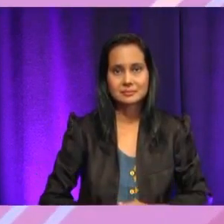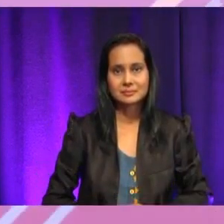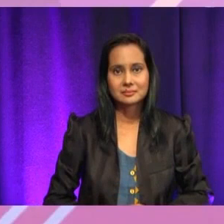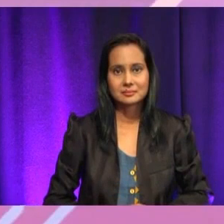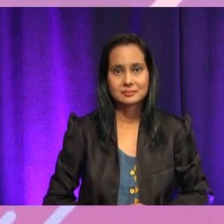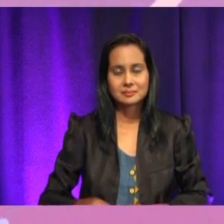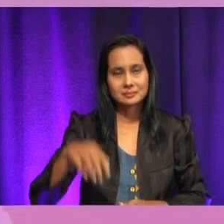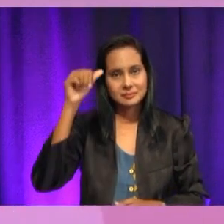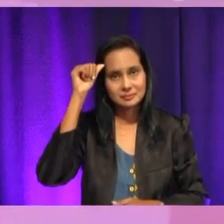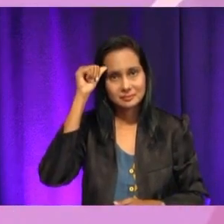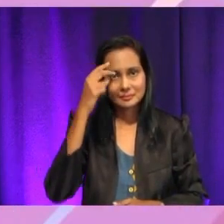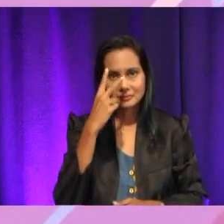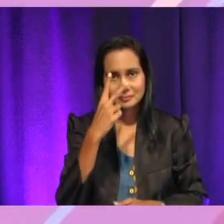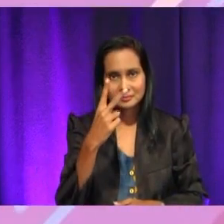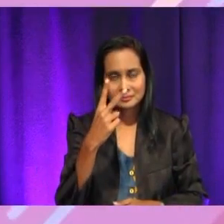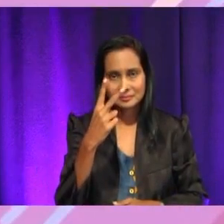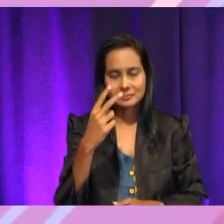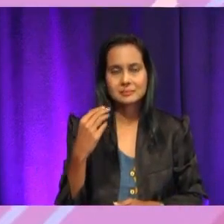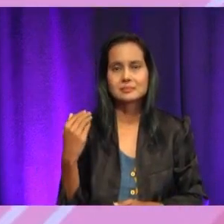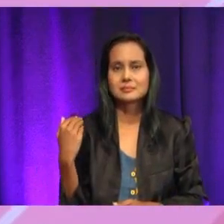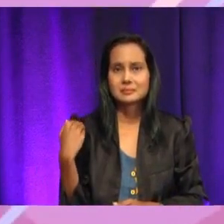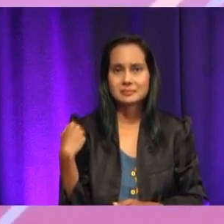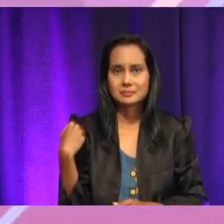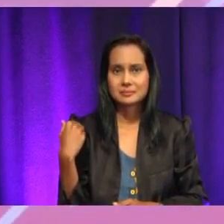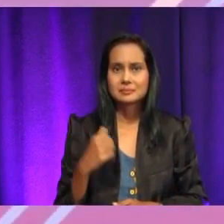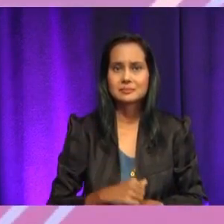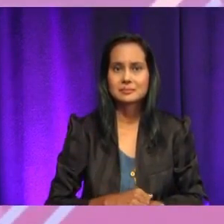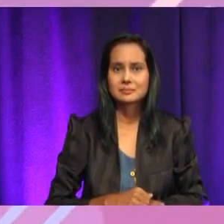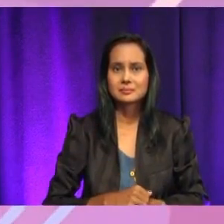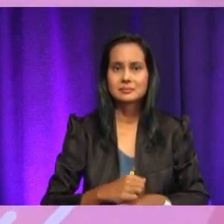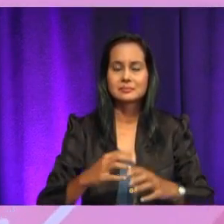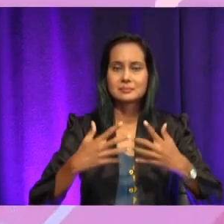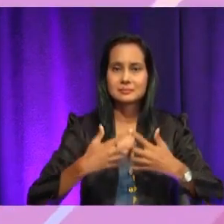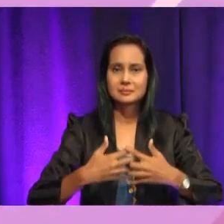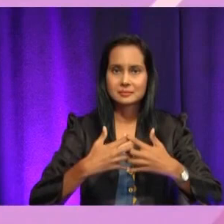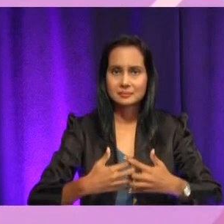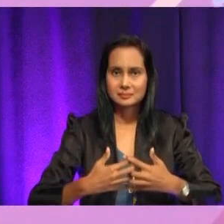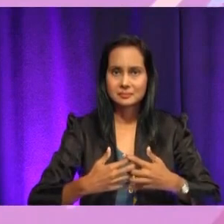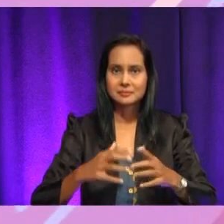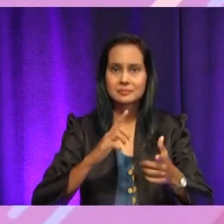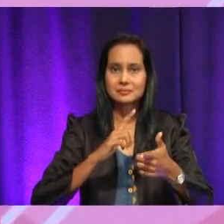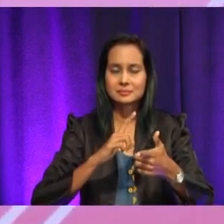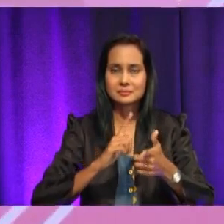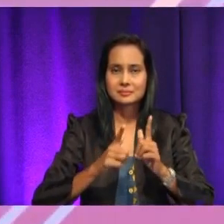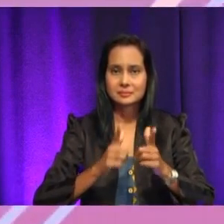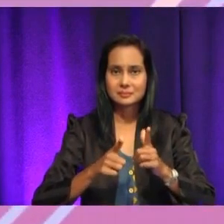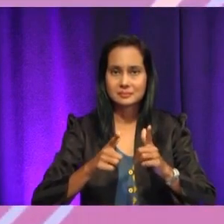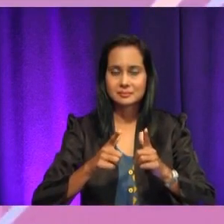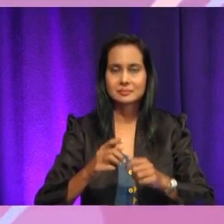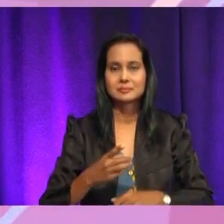Amran melihat ada mesin pencuci pakaian dan mesin pengeran pakaian di Kedai Dobi Layan Diri itu.